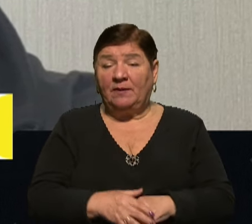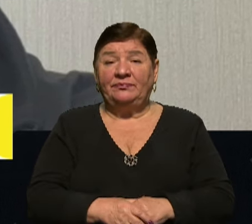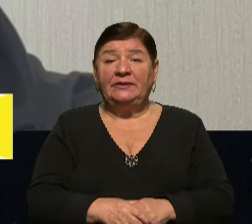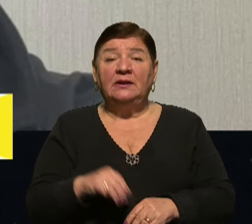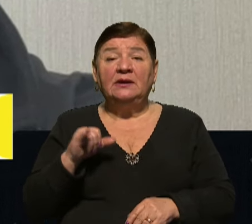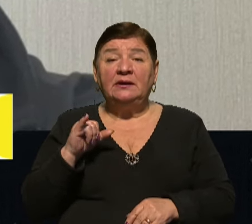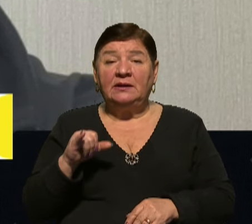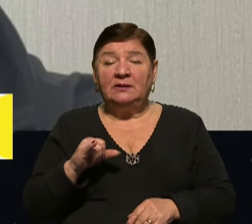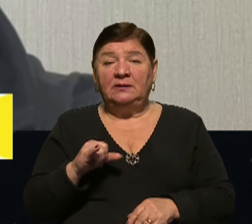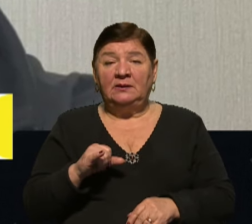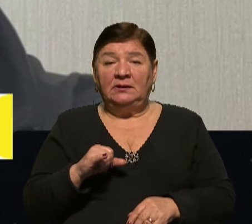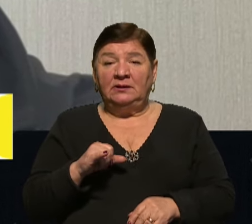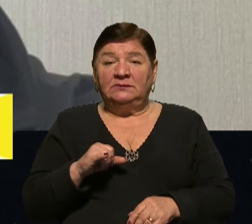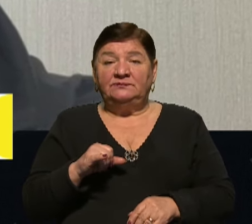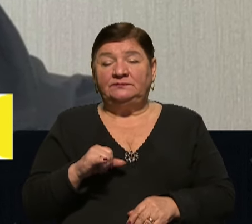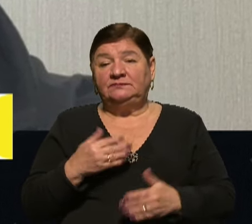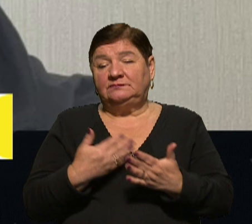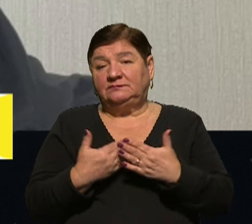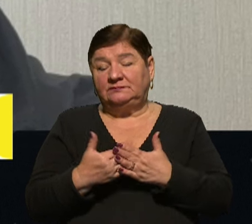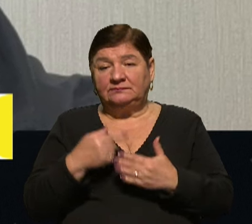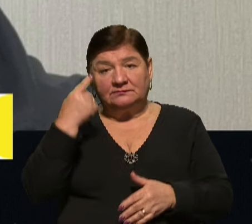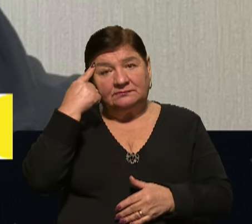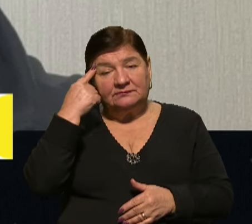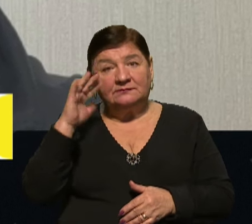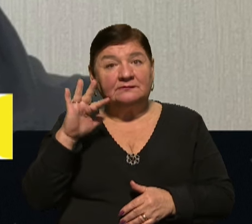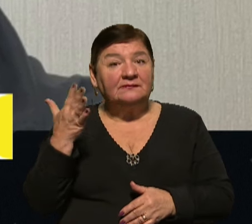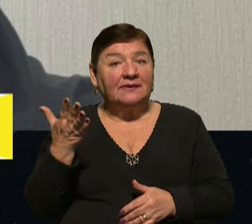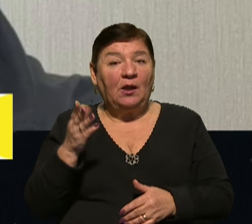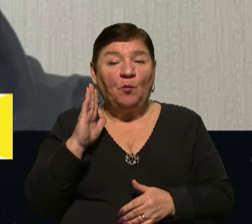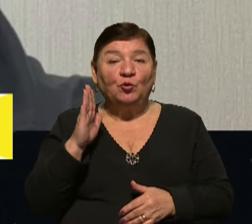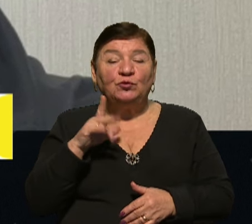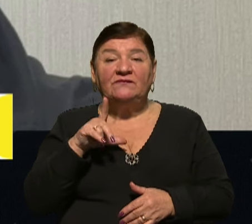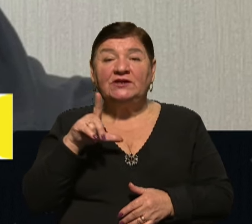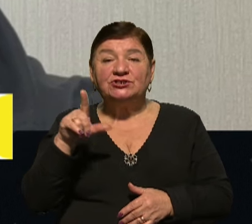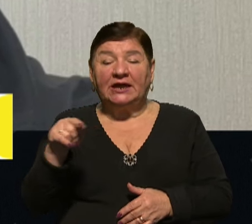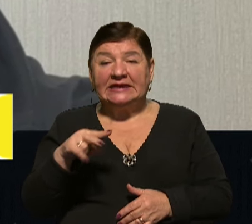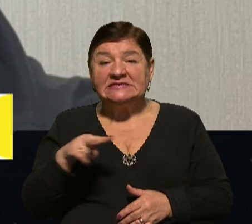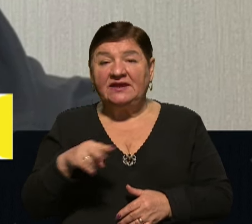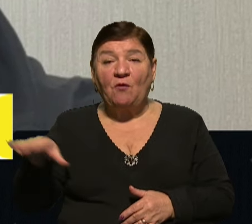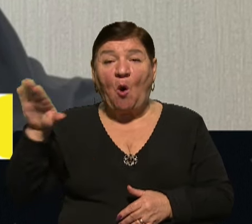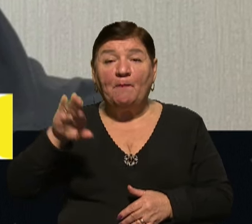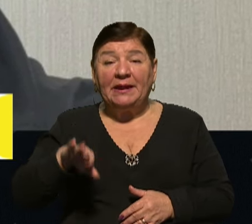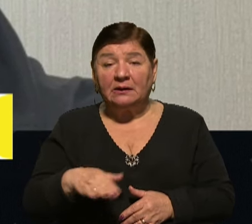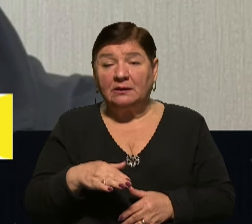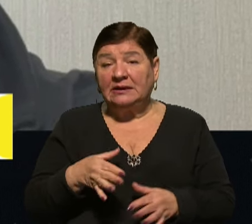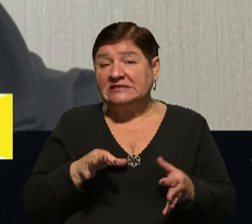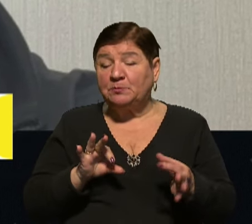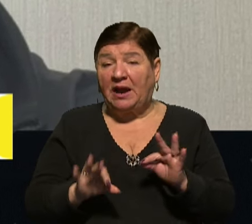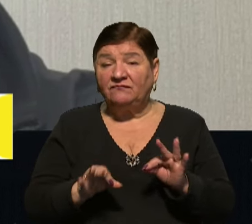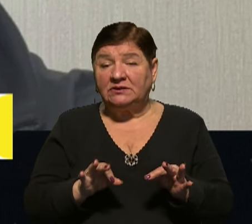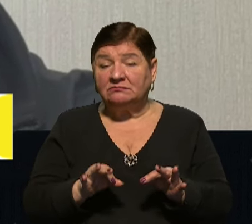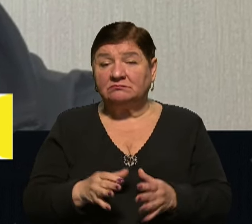і все ж таки сподіваюся, що вони будуть виїжджати з лівого берега, тому що, насправді,